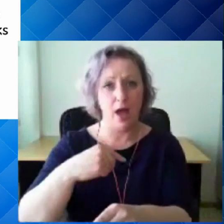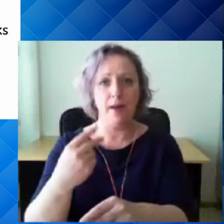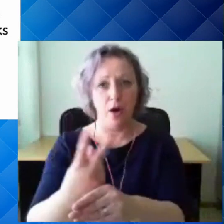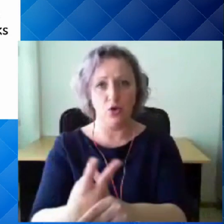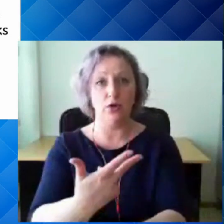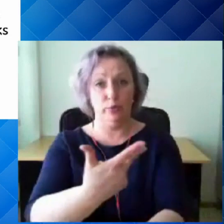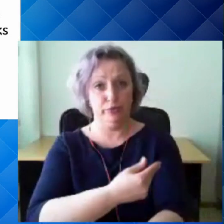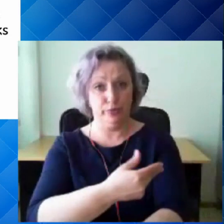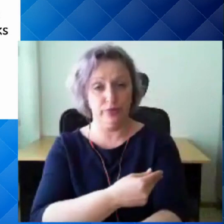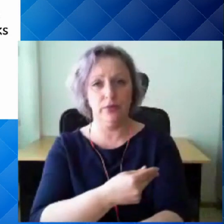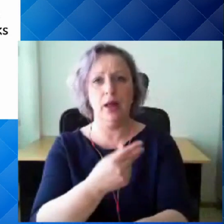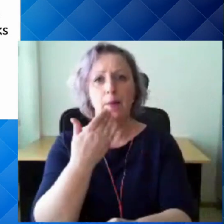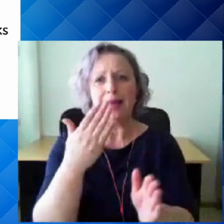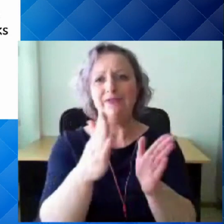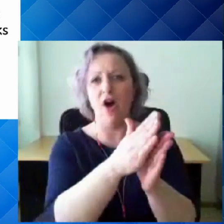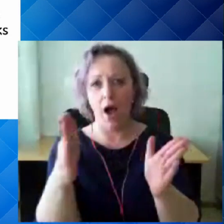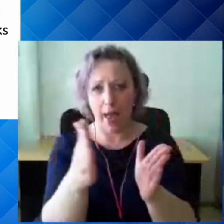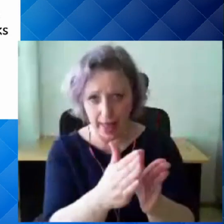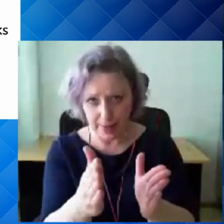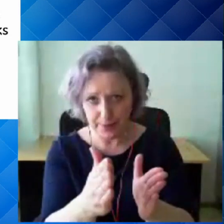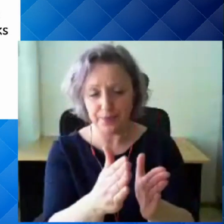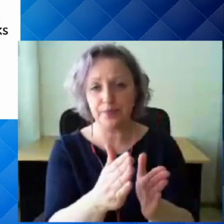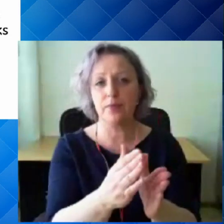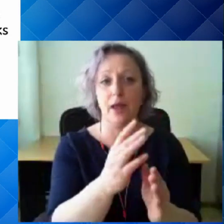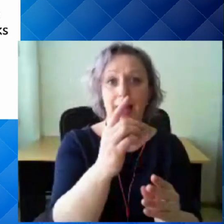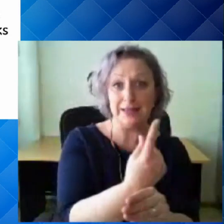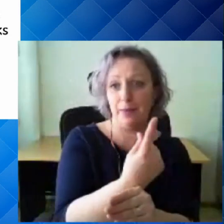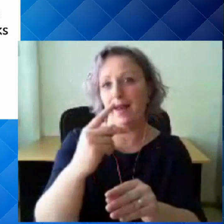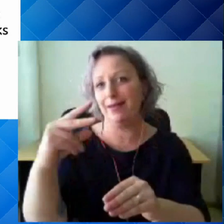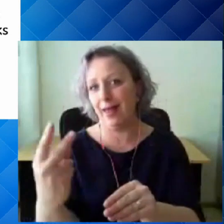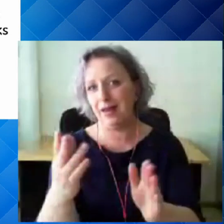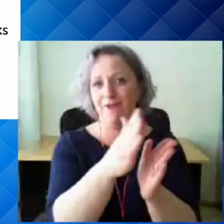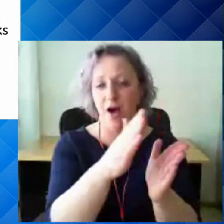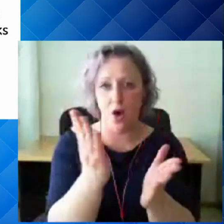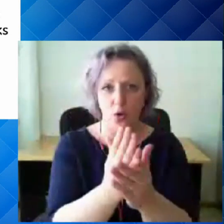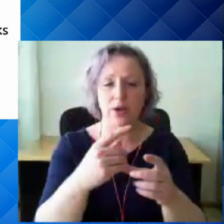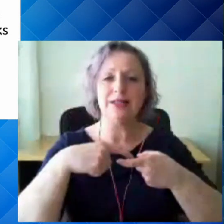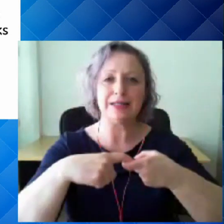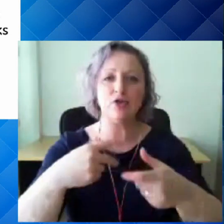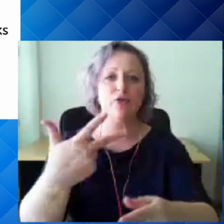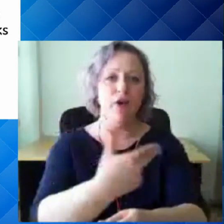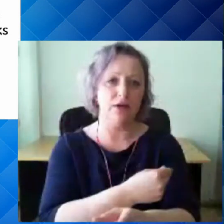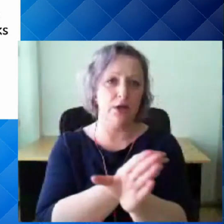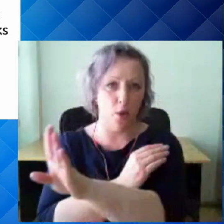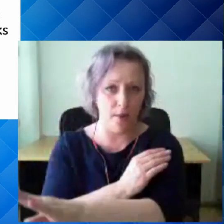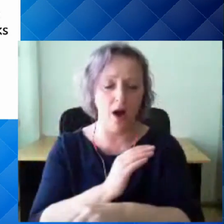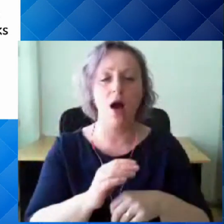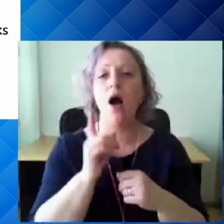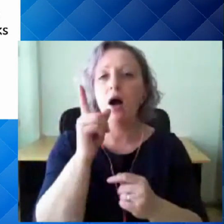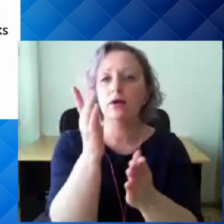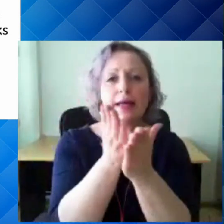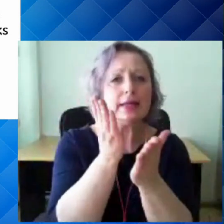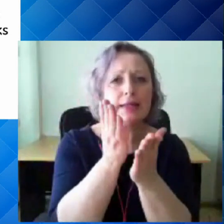teatud vahega sõptuvalt sellest, millist vaktsiini me saame, aga kindlasti